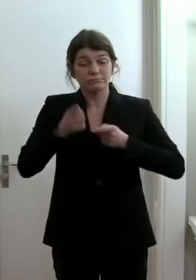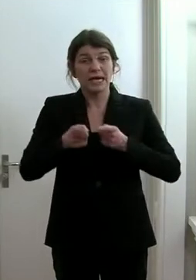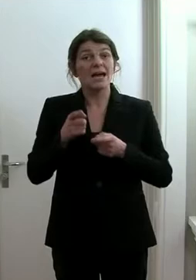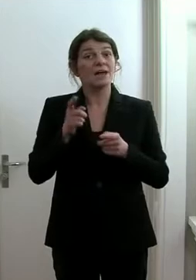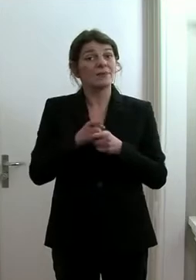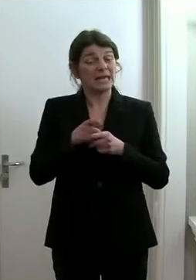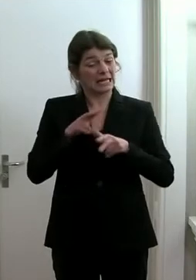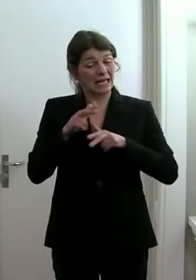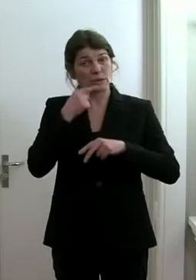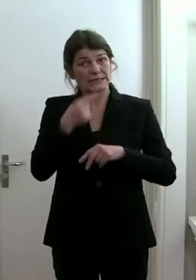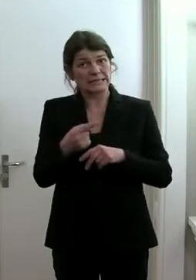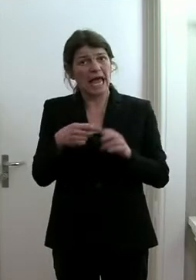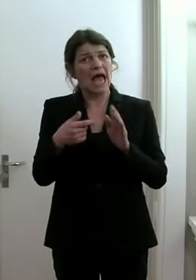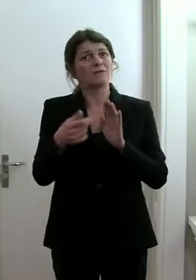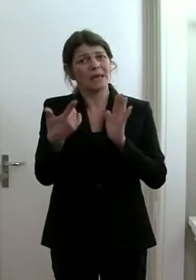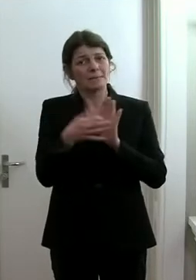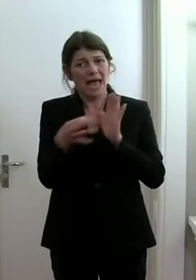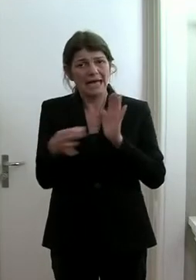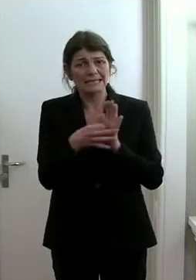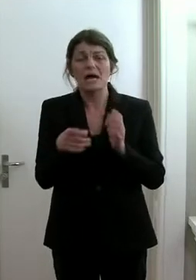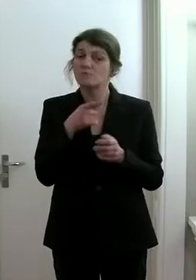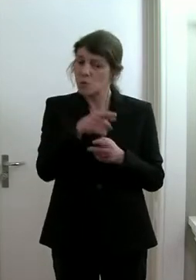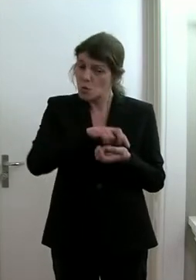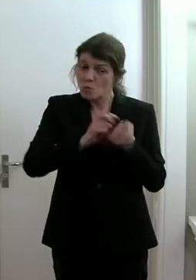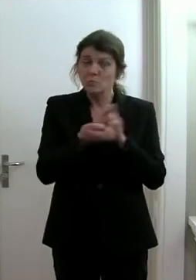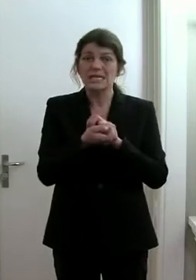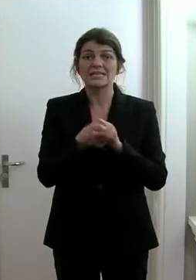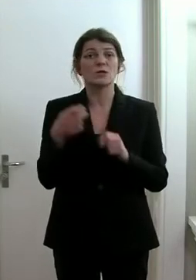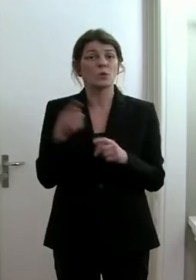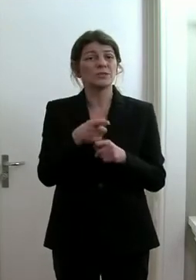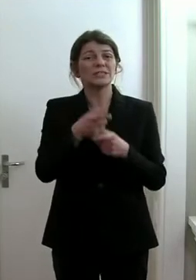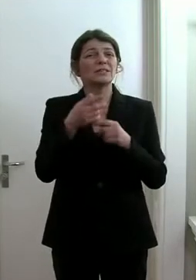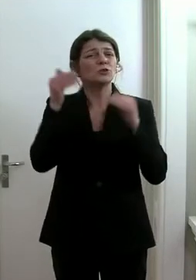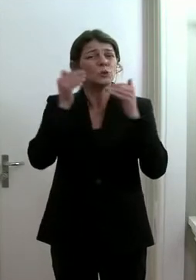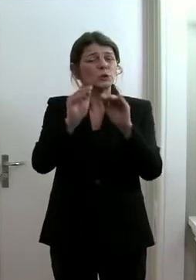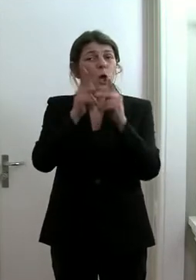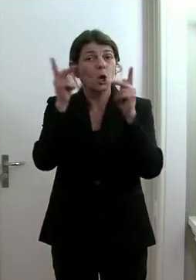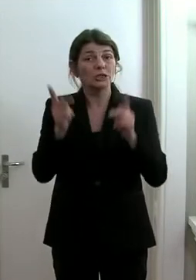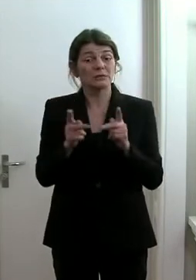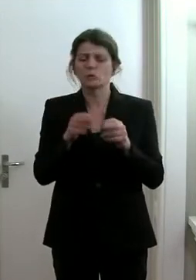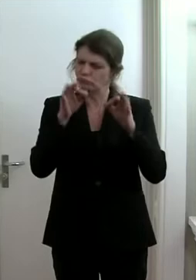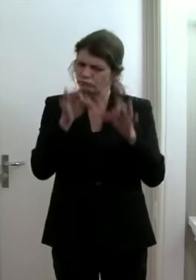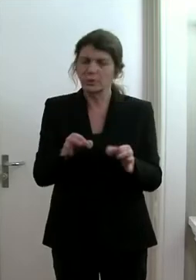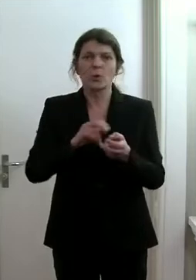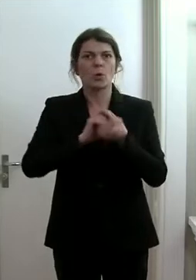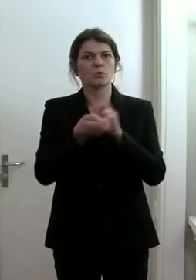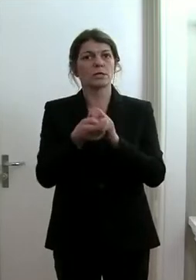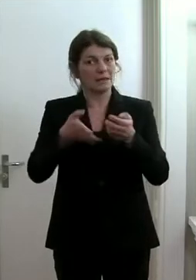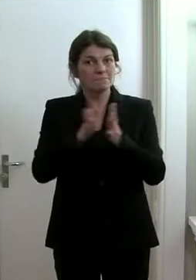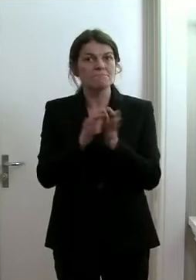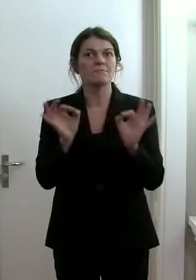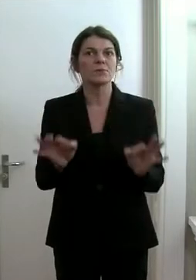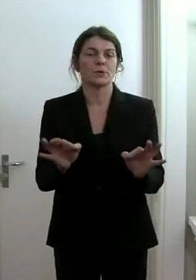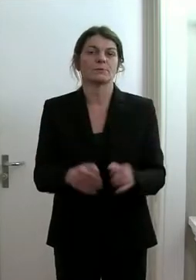Regierung und aber auch die Durchführung der Schutzkonzepte in den Schulen gut funktionieren.